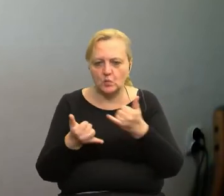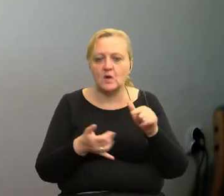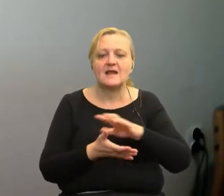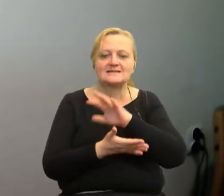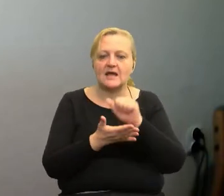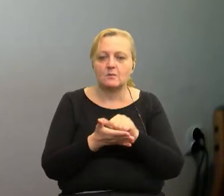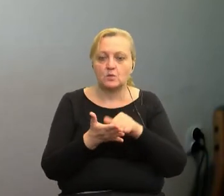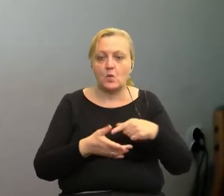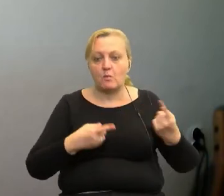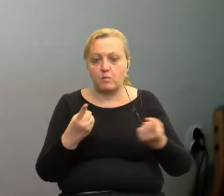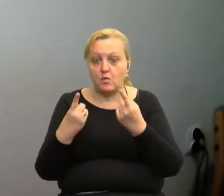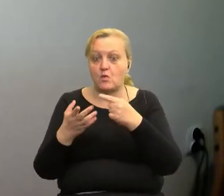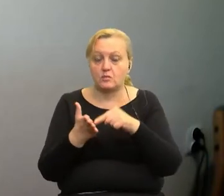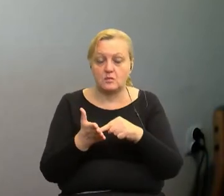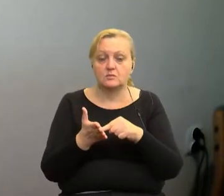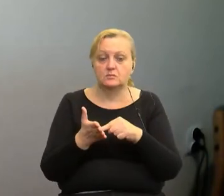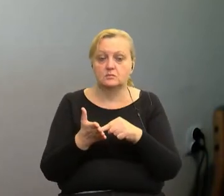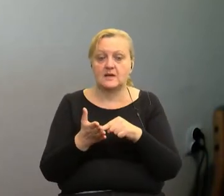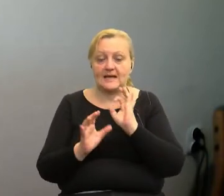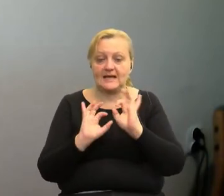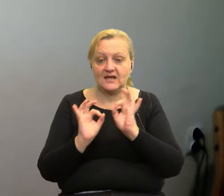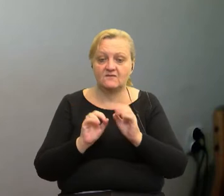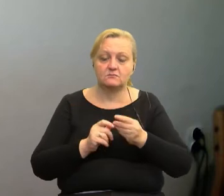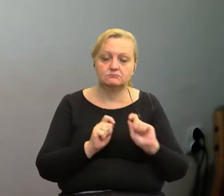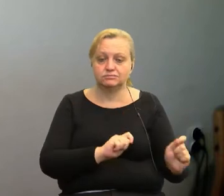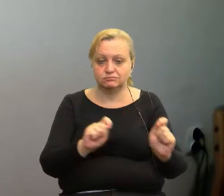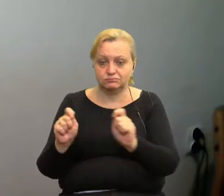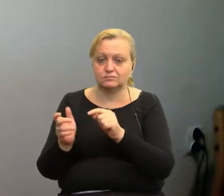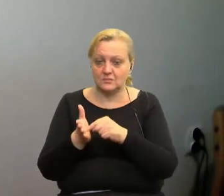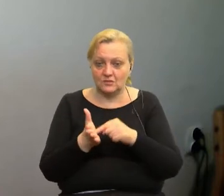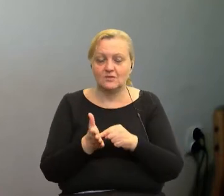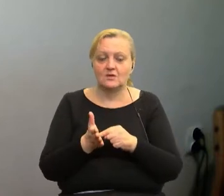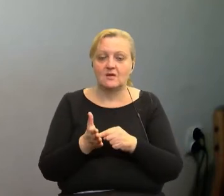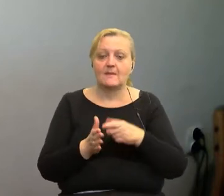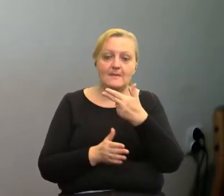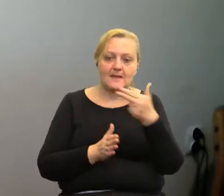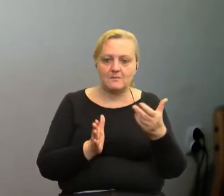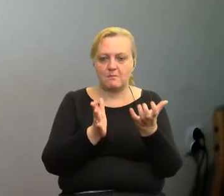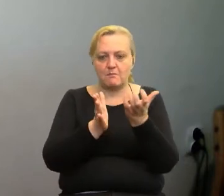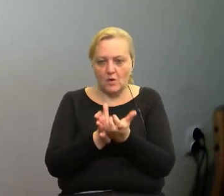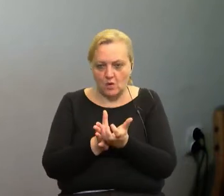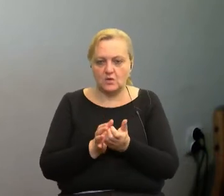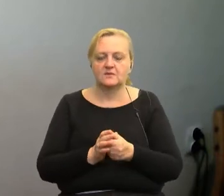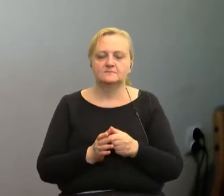propagowaniem i rozprzestrzenianiem informacji o portach. Więc tak, zdecydowanie pierwszy